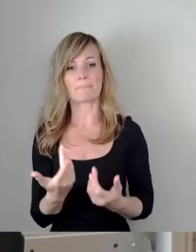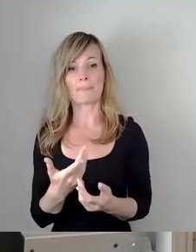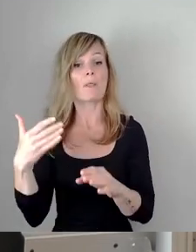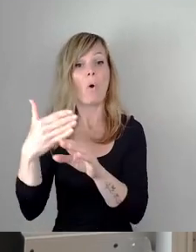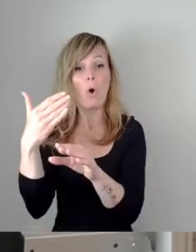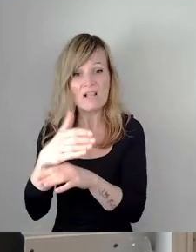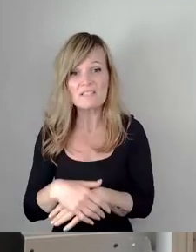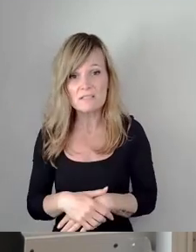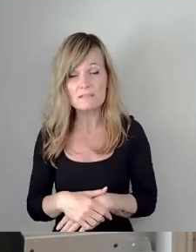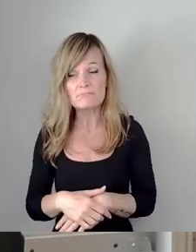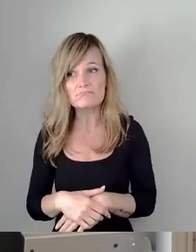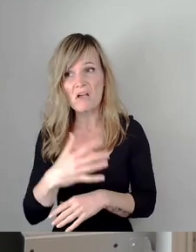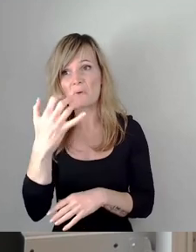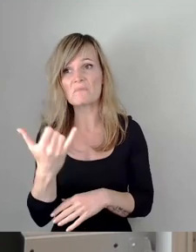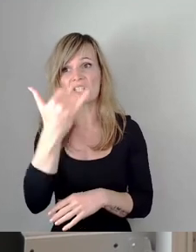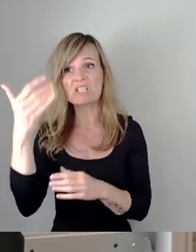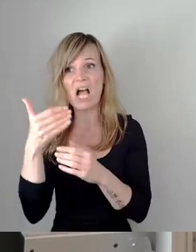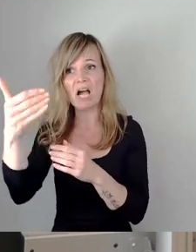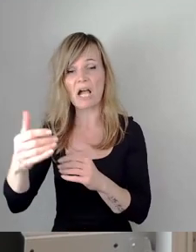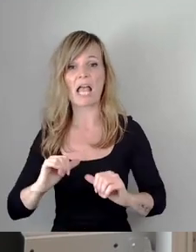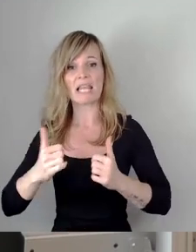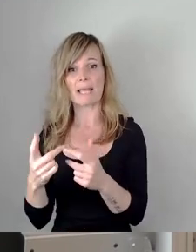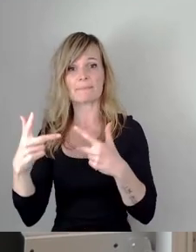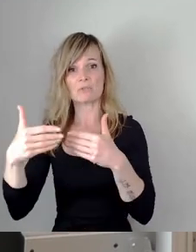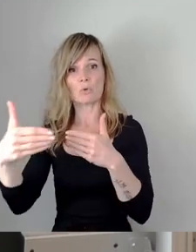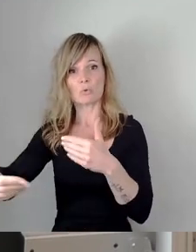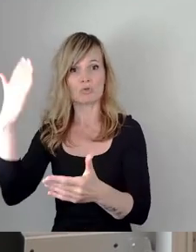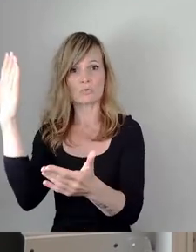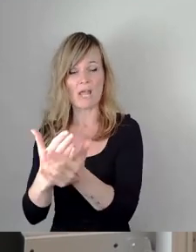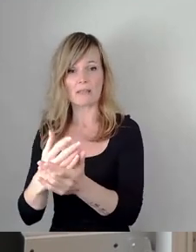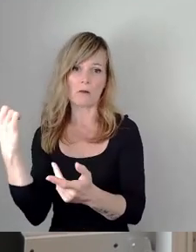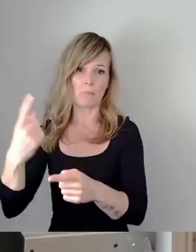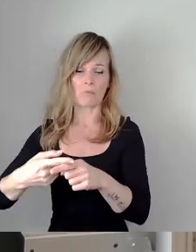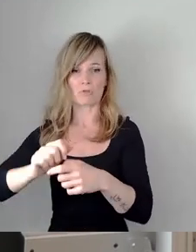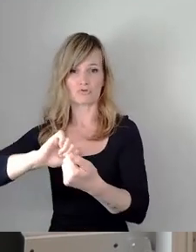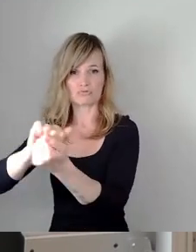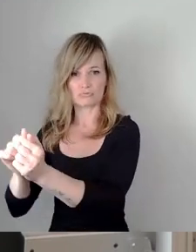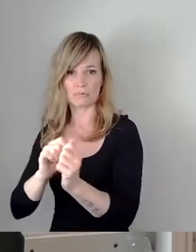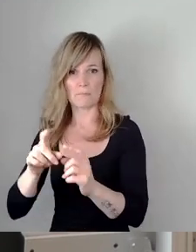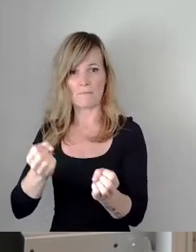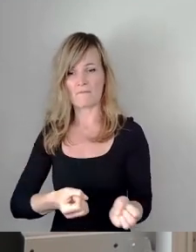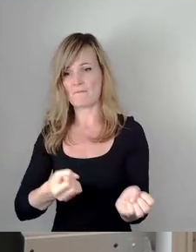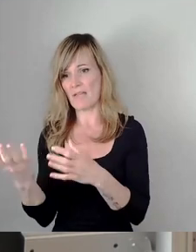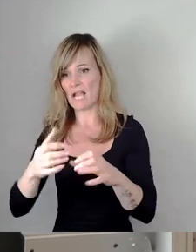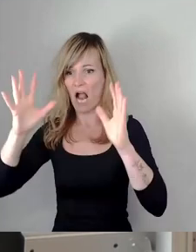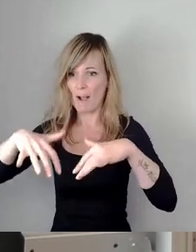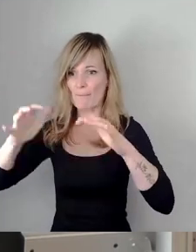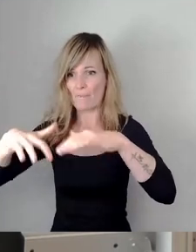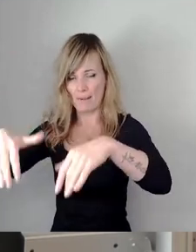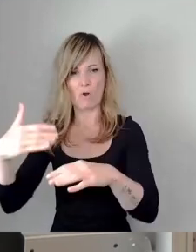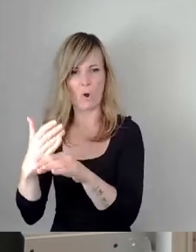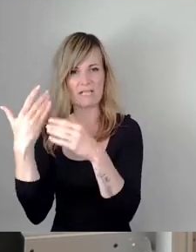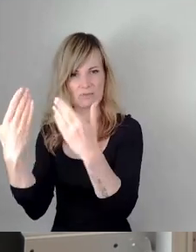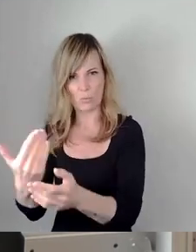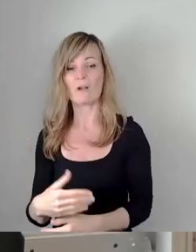Umständen dann nach 50 Jahren nämlich einen Lebenszyklus, der zu Ende ist, wo Sie das ganze Zeug verschrotten und wegschaffen und abreißen. Das ist nämlich in den USA. Dort